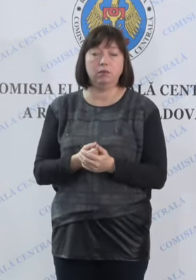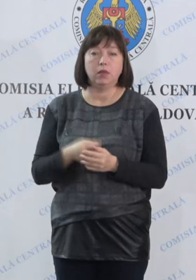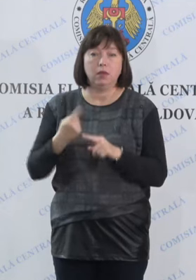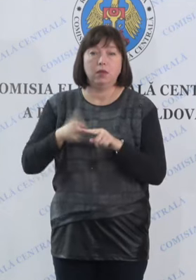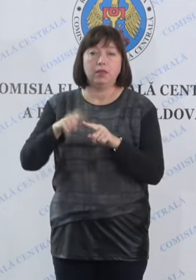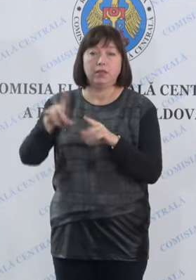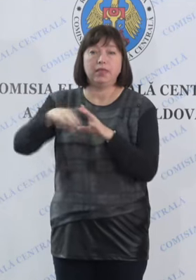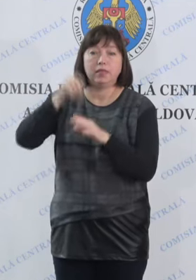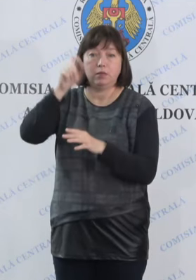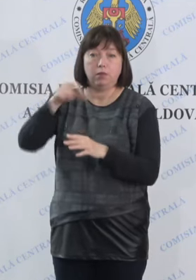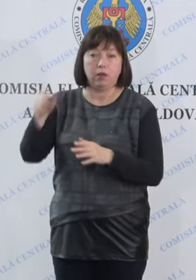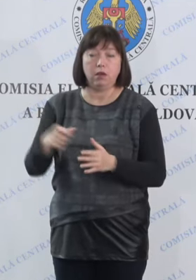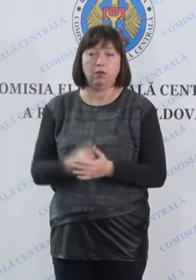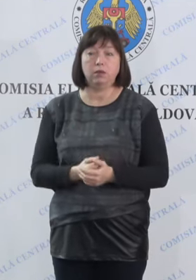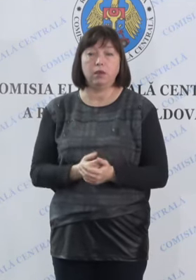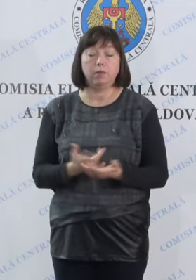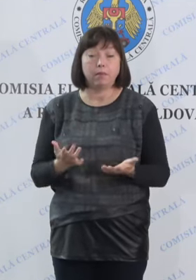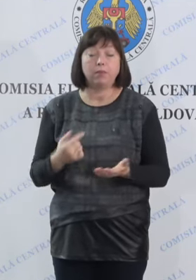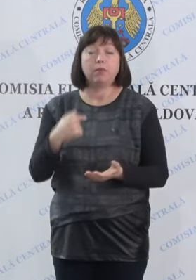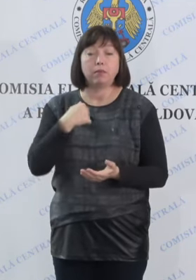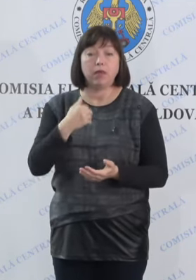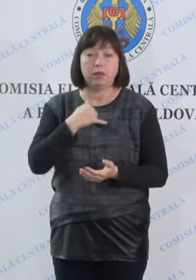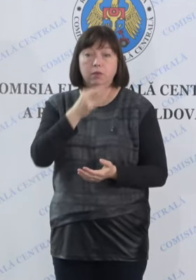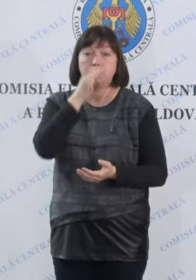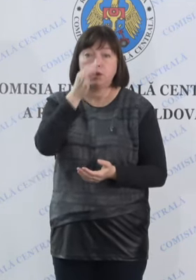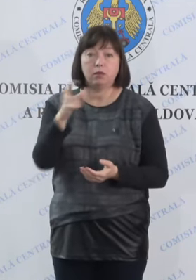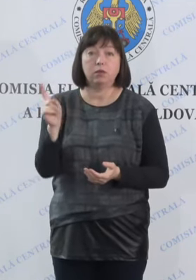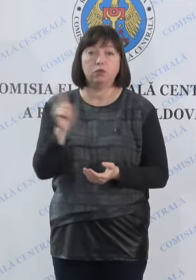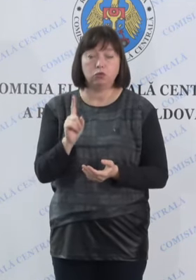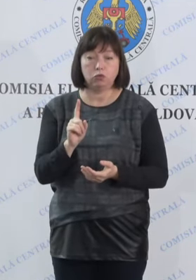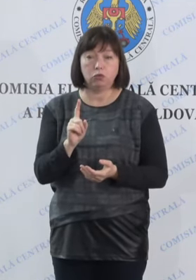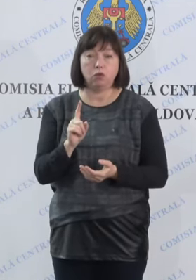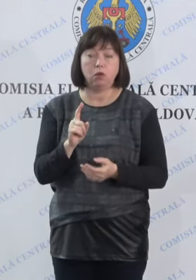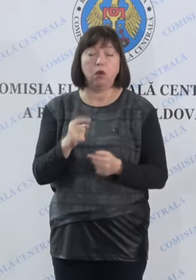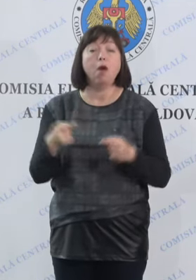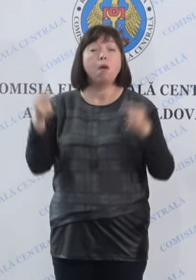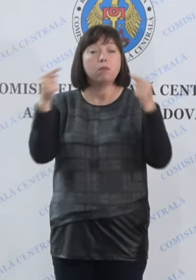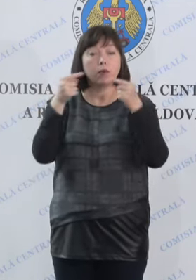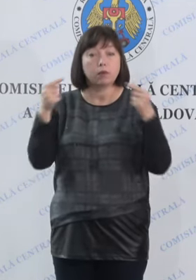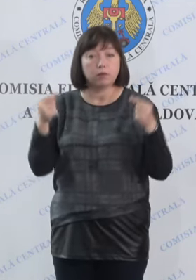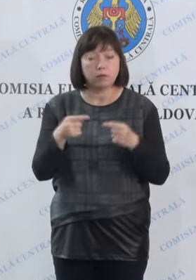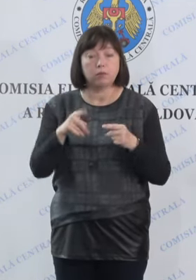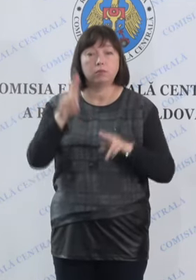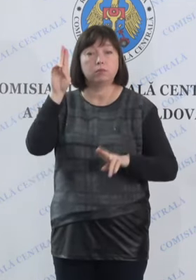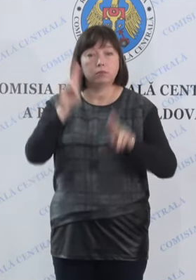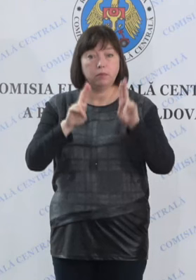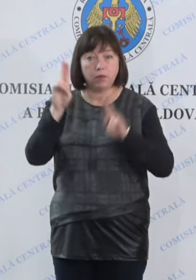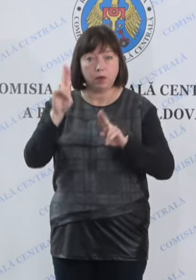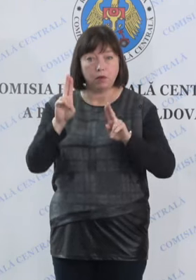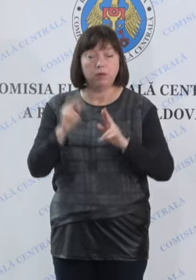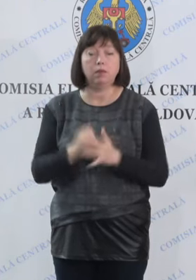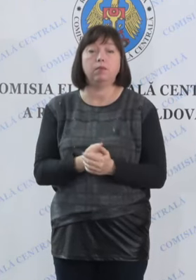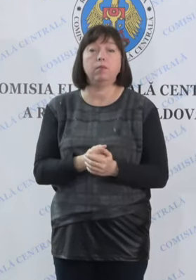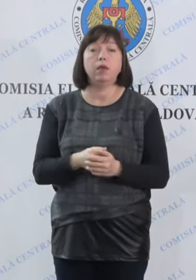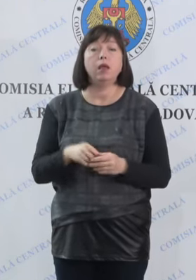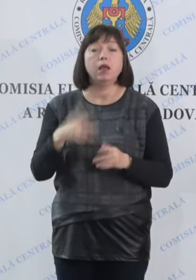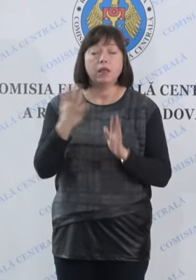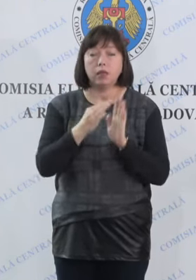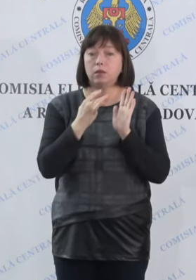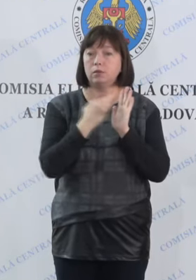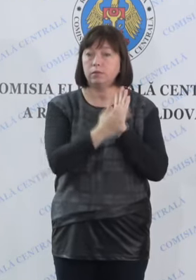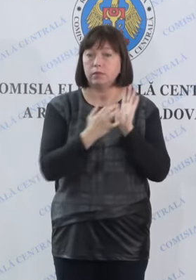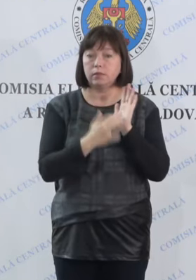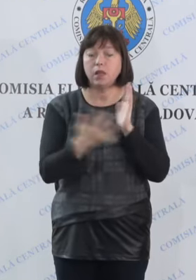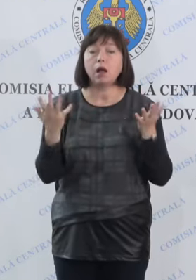electorale. Deci, noi menționăm că, potrivit rigorilor regulamentului, este descrisă